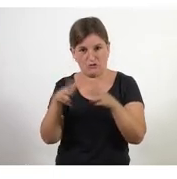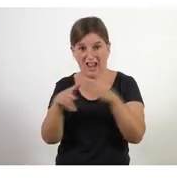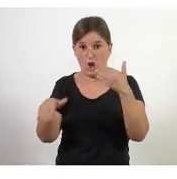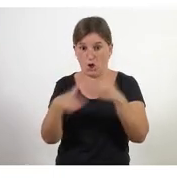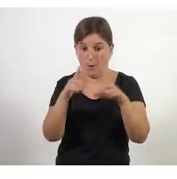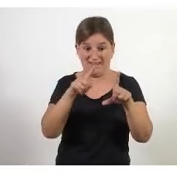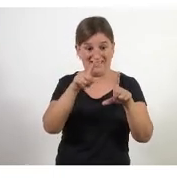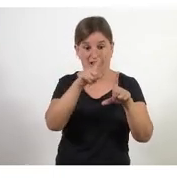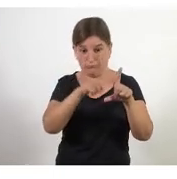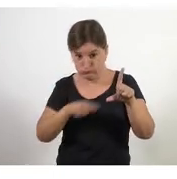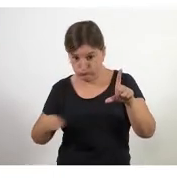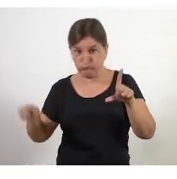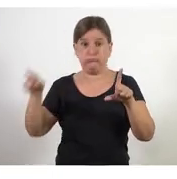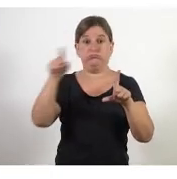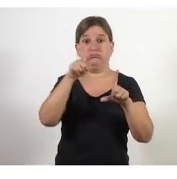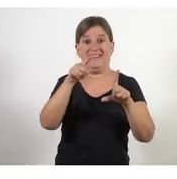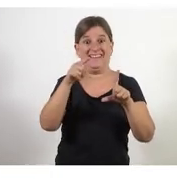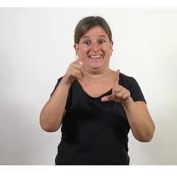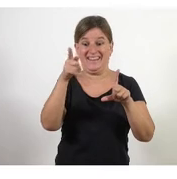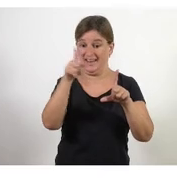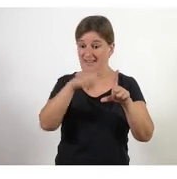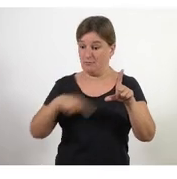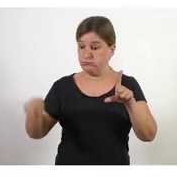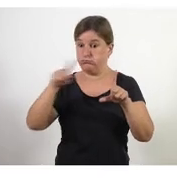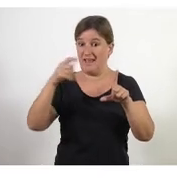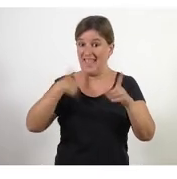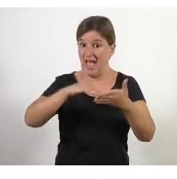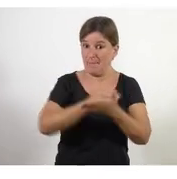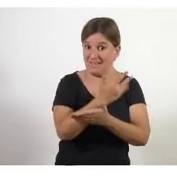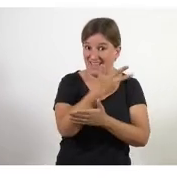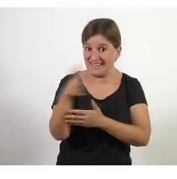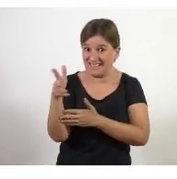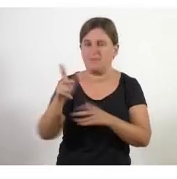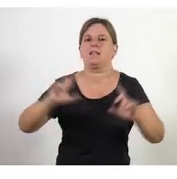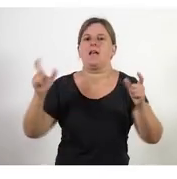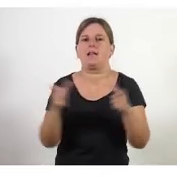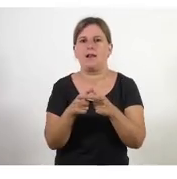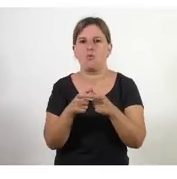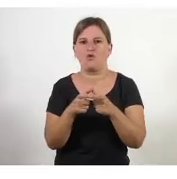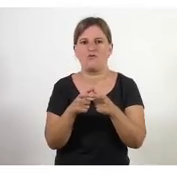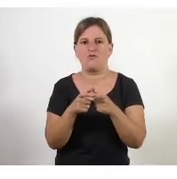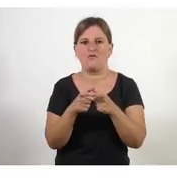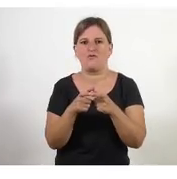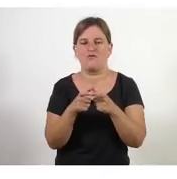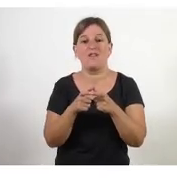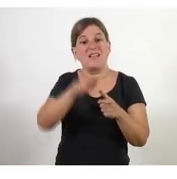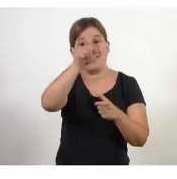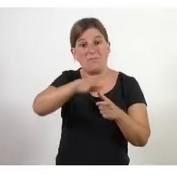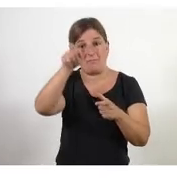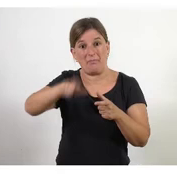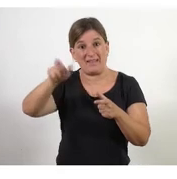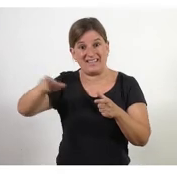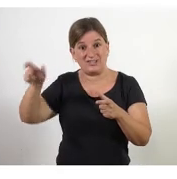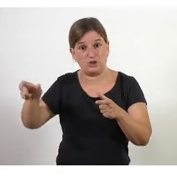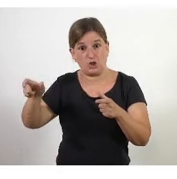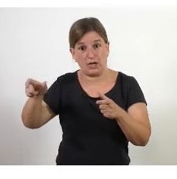aquest sprint d'aquestes 3 setmanes es fa una reunió on entre les persones que estan